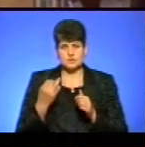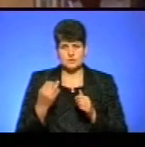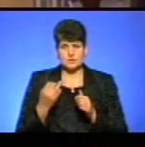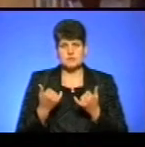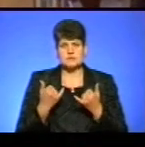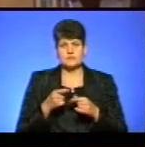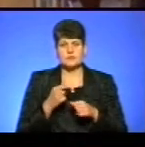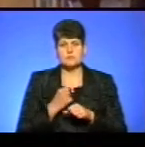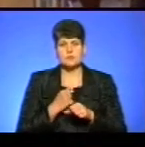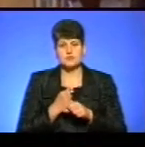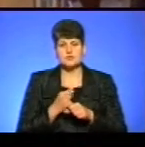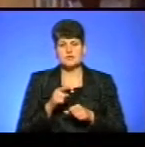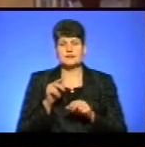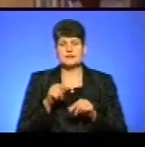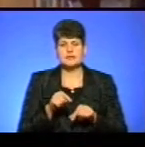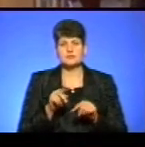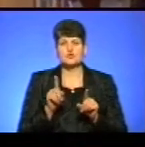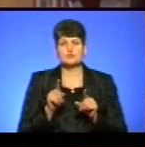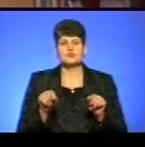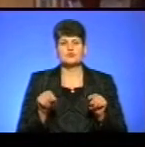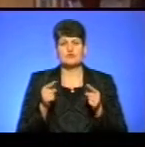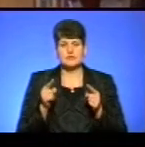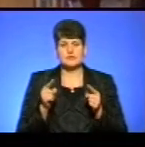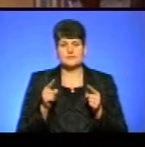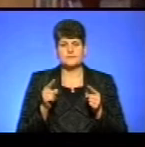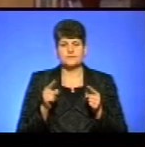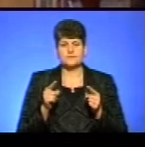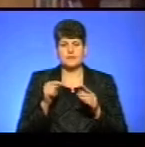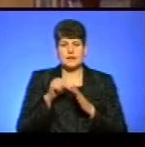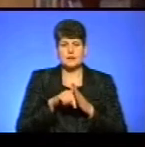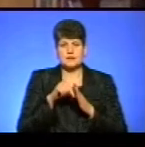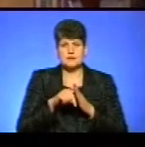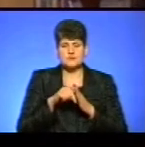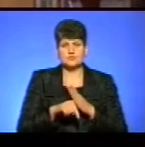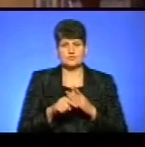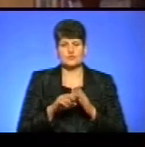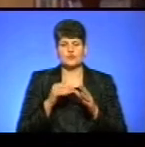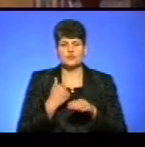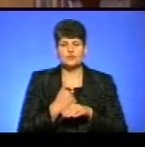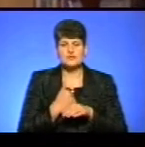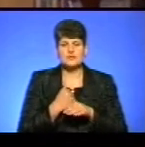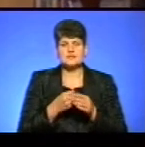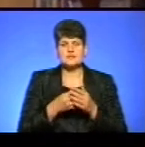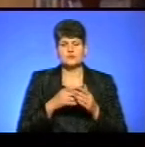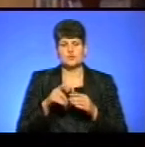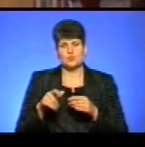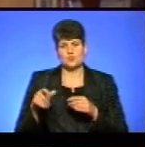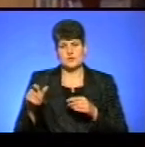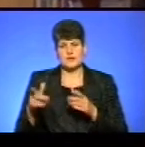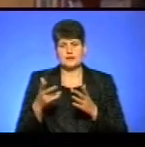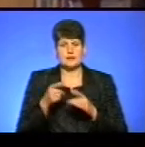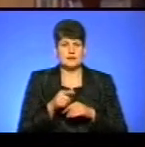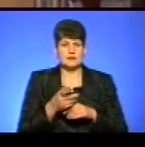Зараз вони працюють над тим, щоб створити сценарій про основні цінності людей, які вони